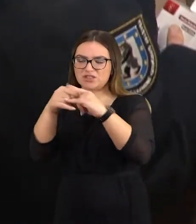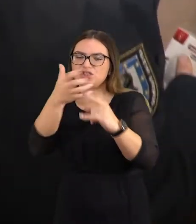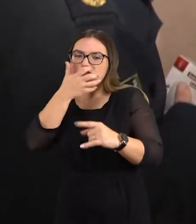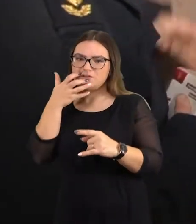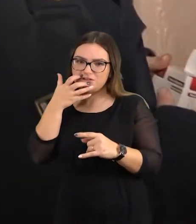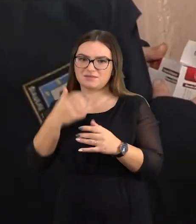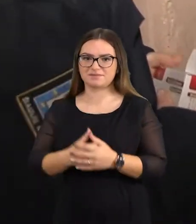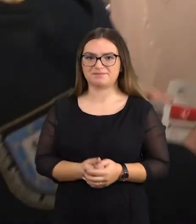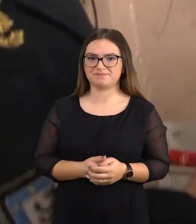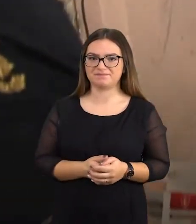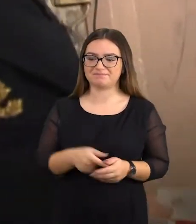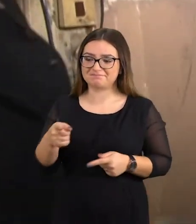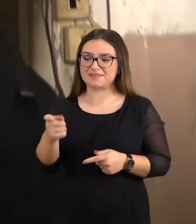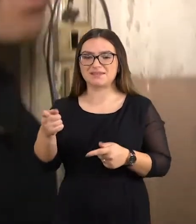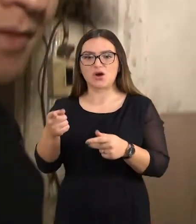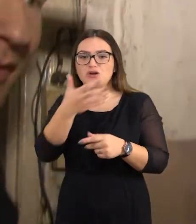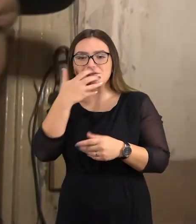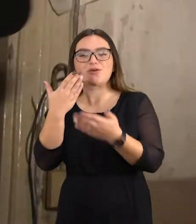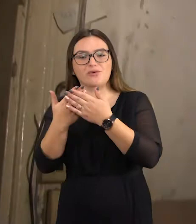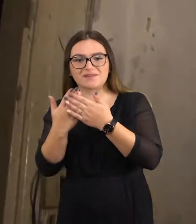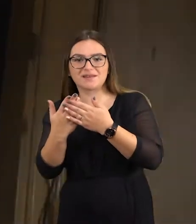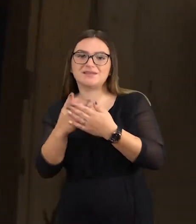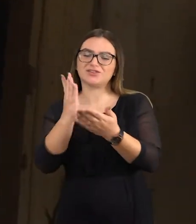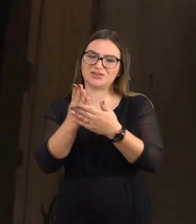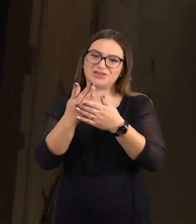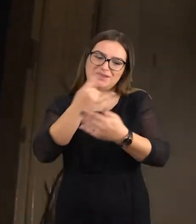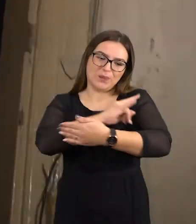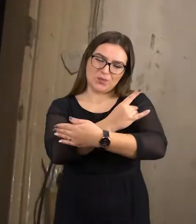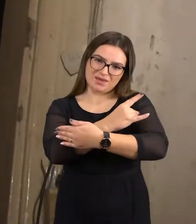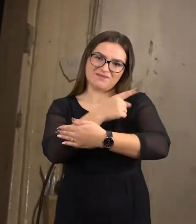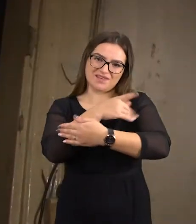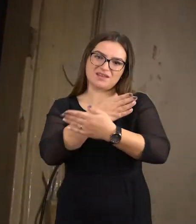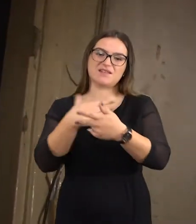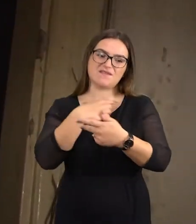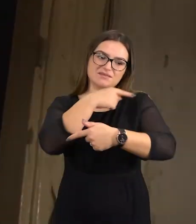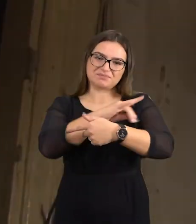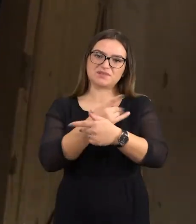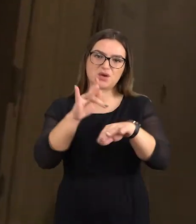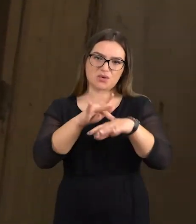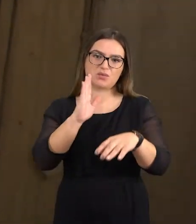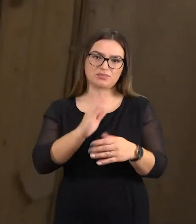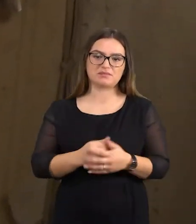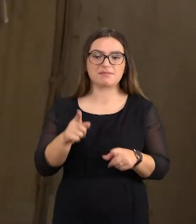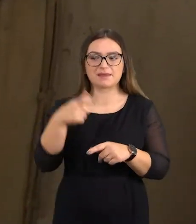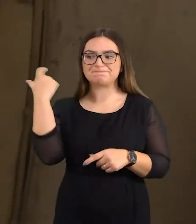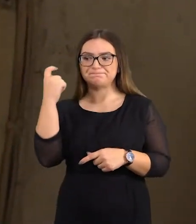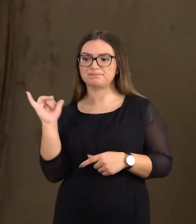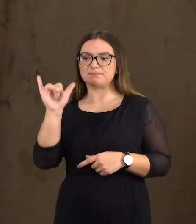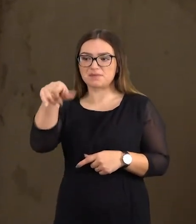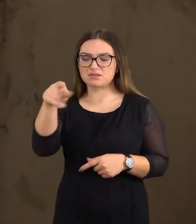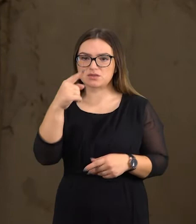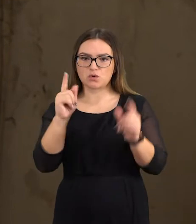intensyviai kūrenama kieto kūro krosnės, nes namuose naujagimis ir visi rūpinasi, kad jam būtų jauku. Tačiau apsilankę pareigūnai pastebėjo, kad